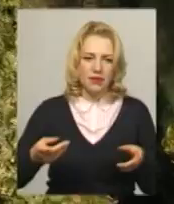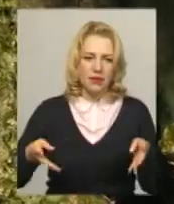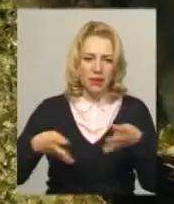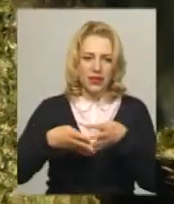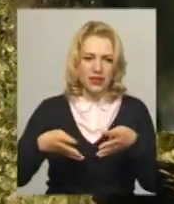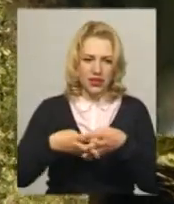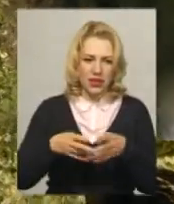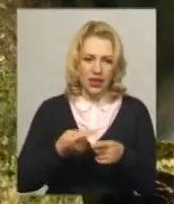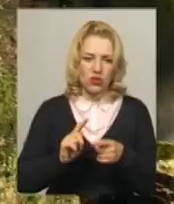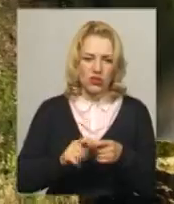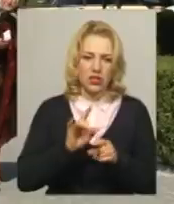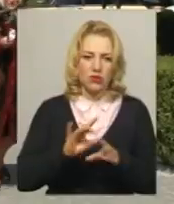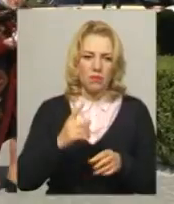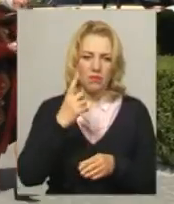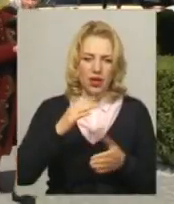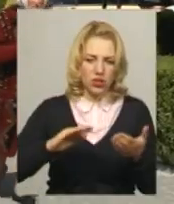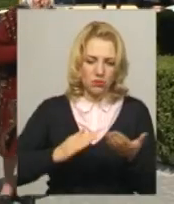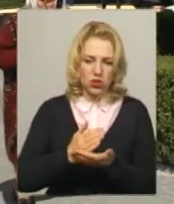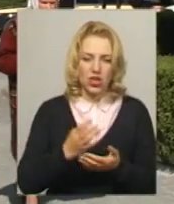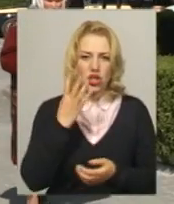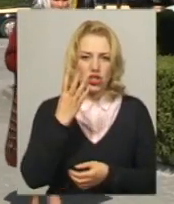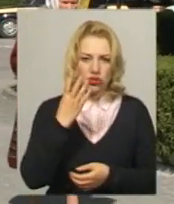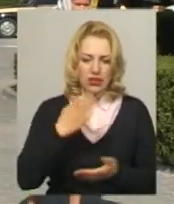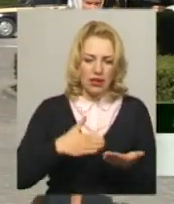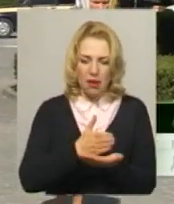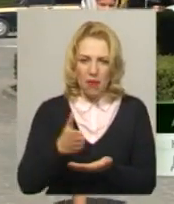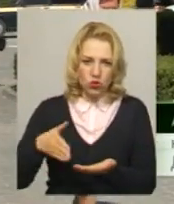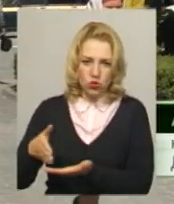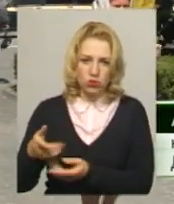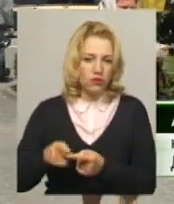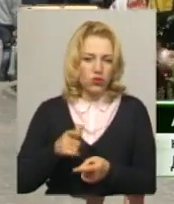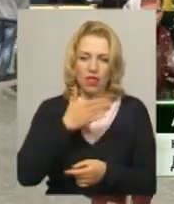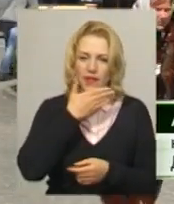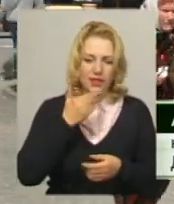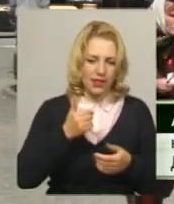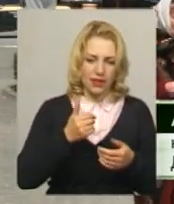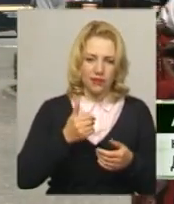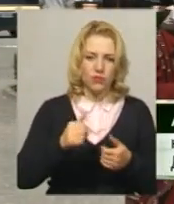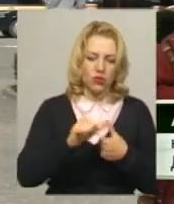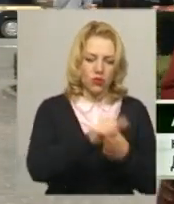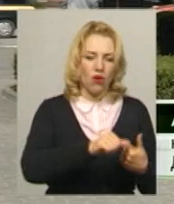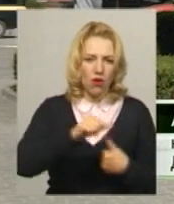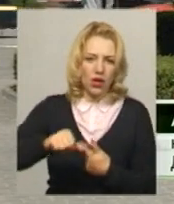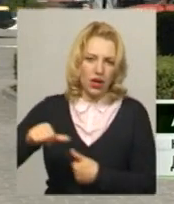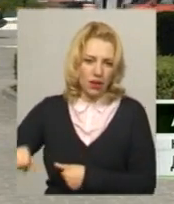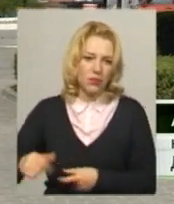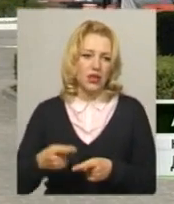перший, який назвали на межі епох. Чотири маршрути, вони не перетинаються, вони окремі. Кожен маршрут